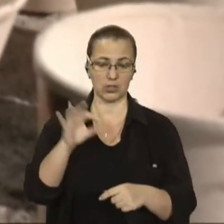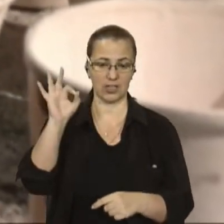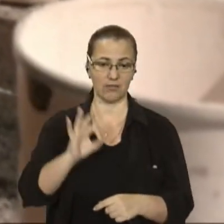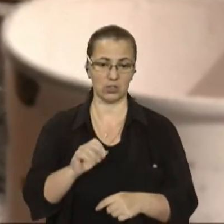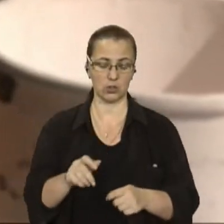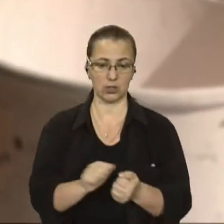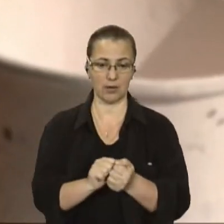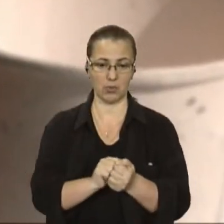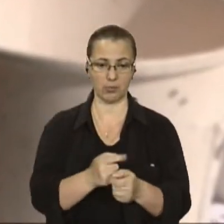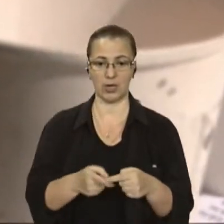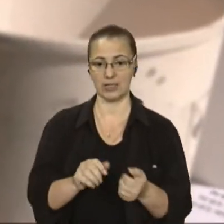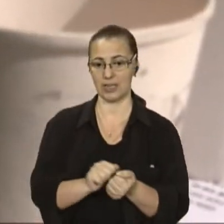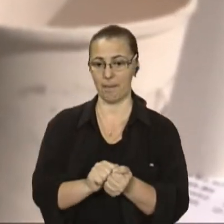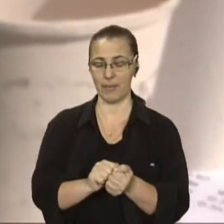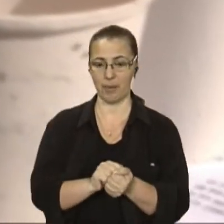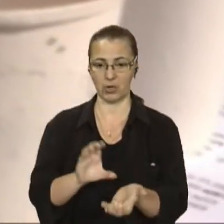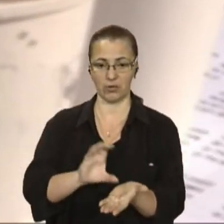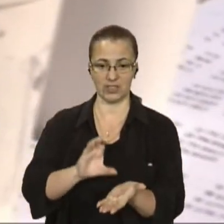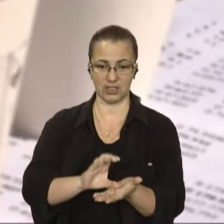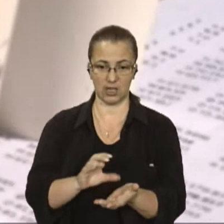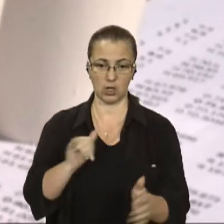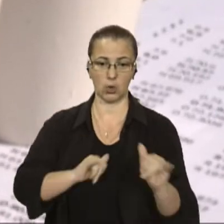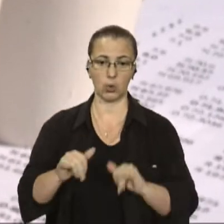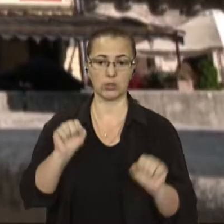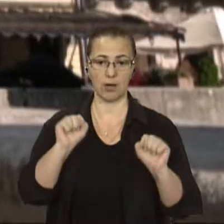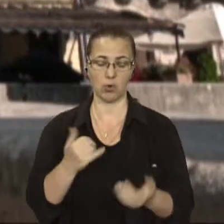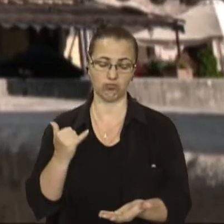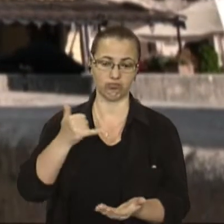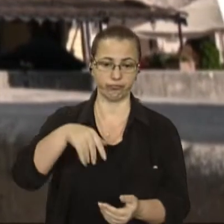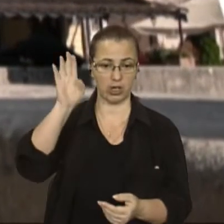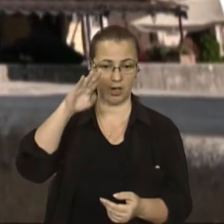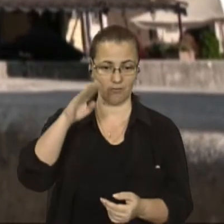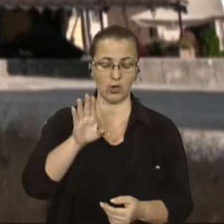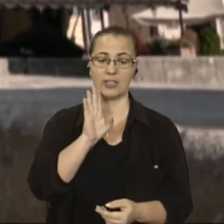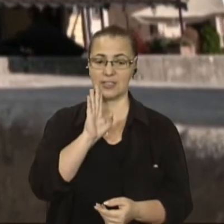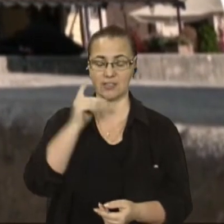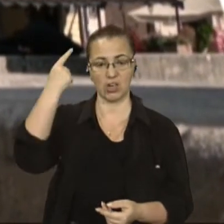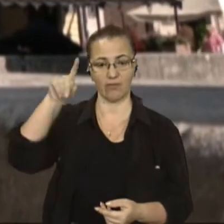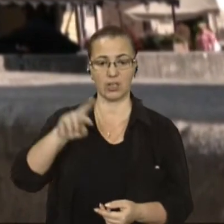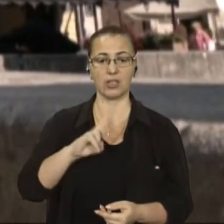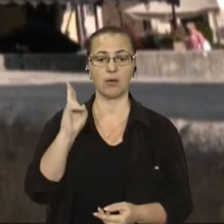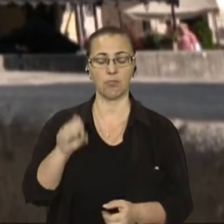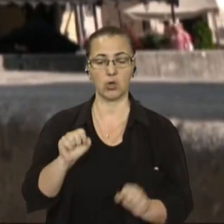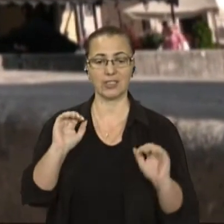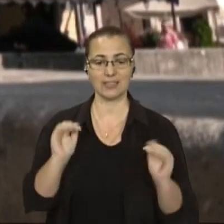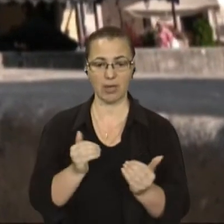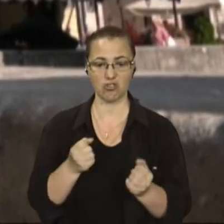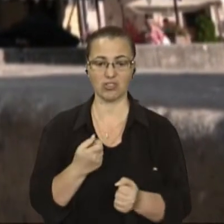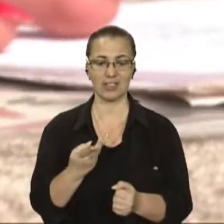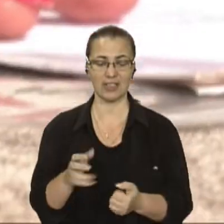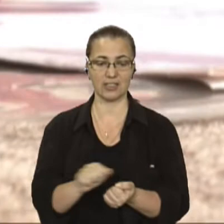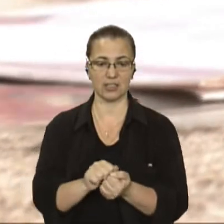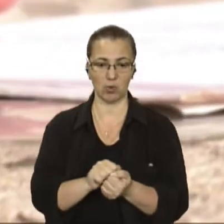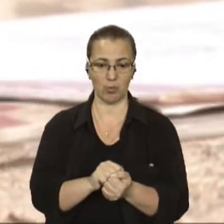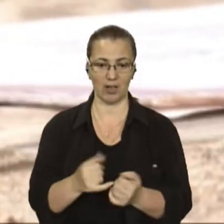паперовий стаканчик, який можна наливати, наприклад, воду. Дів'янка Анастасія Ванчковська вигадала, як зменшити кількість паперу для його виготовлення